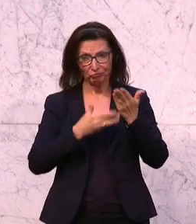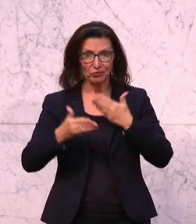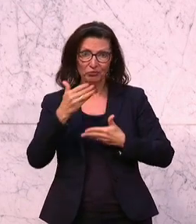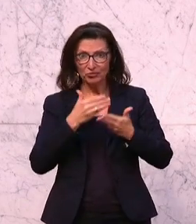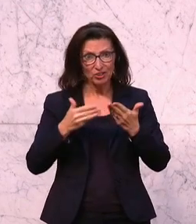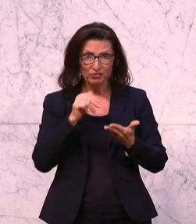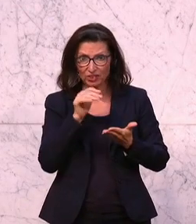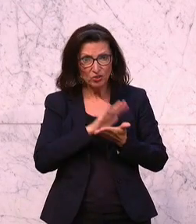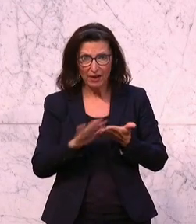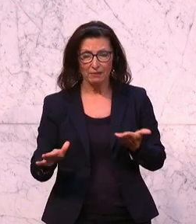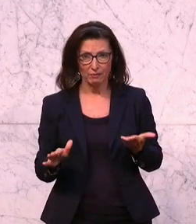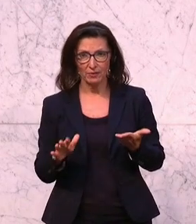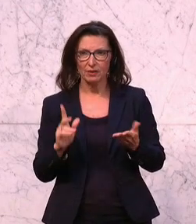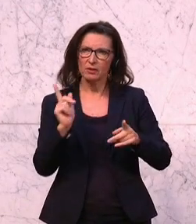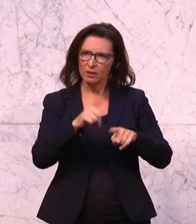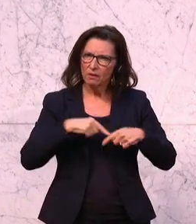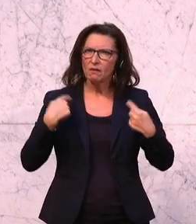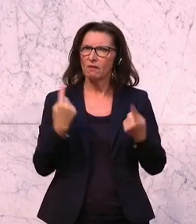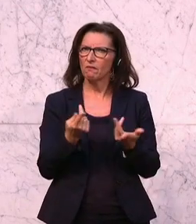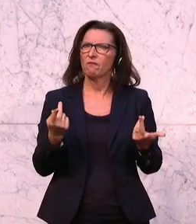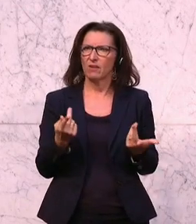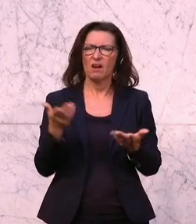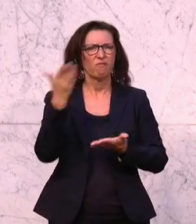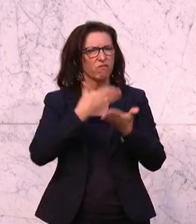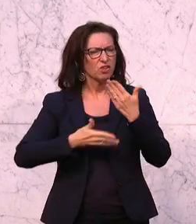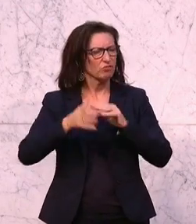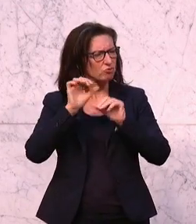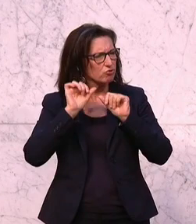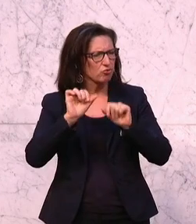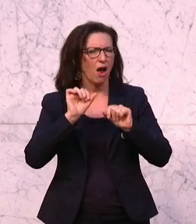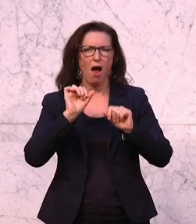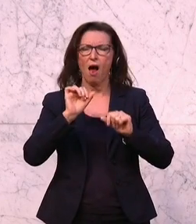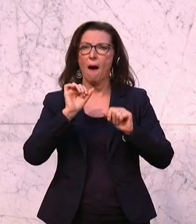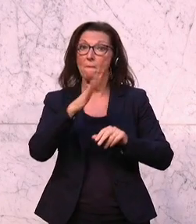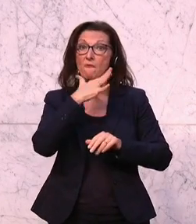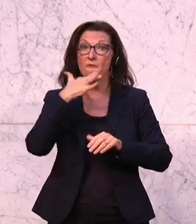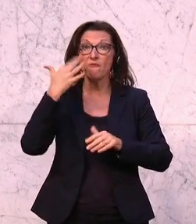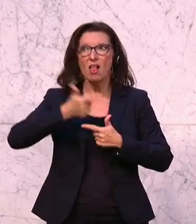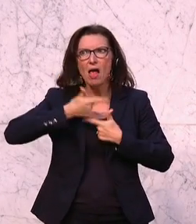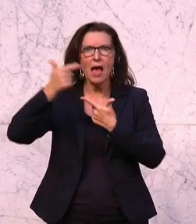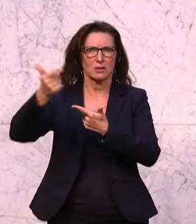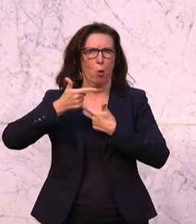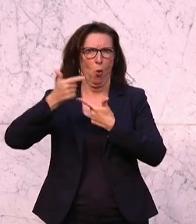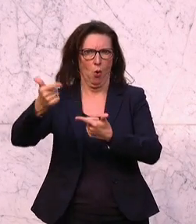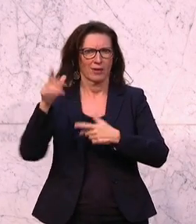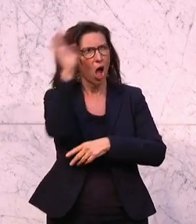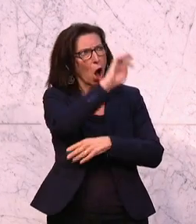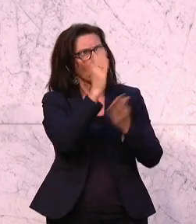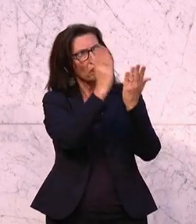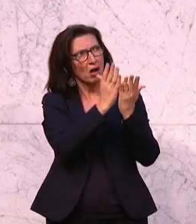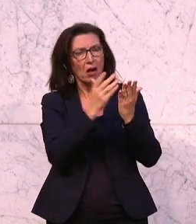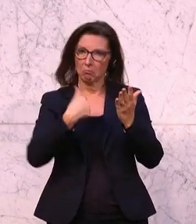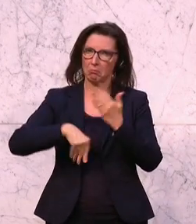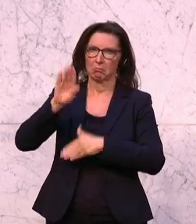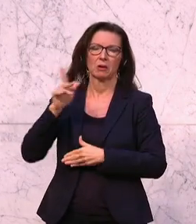Und wir sind eine der exportorientiertesten Wirtschaften in ganz Europa. Und, meine Damen und Herren, wir haben